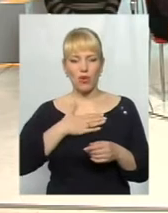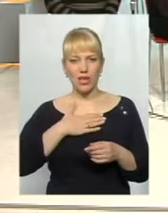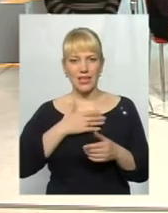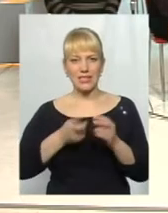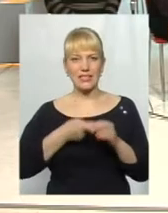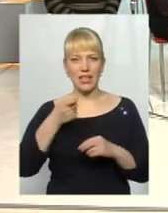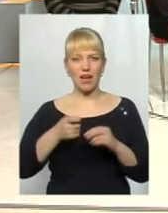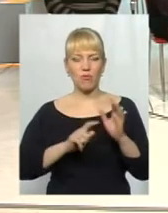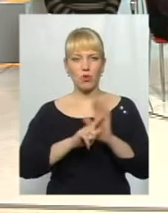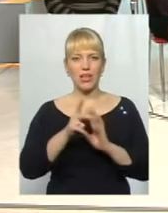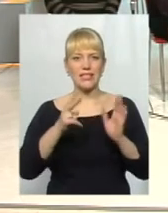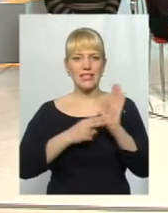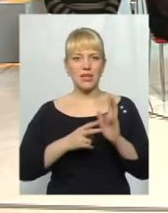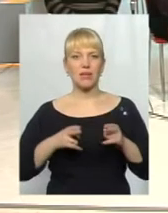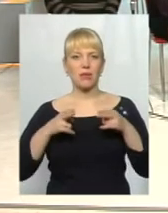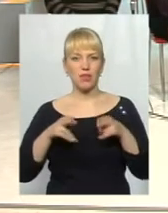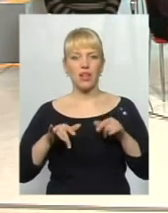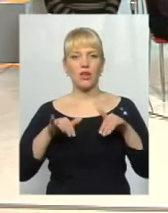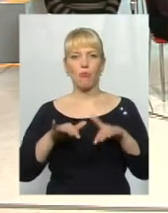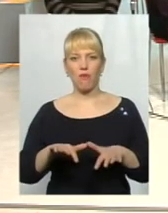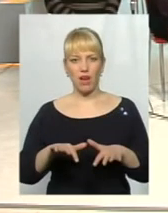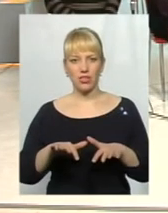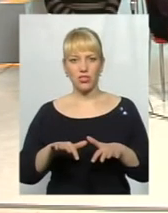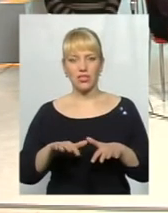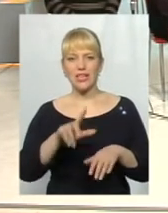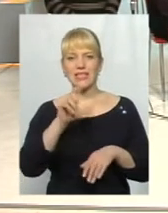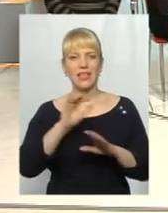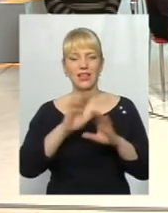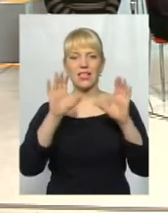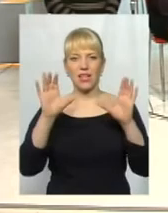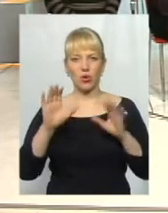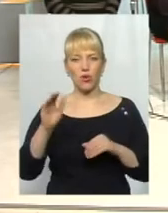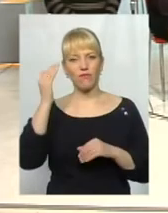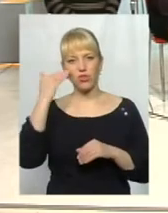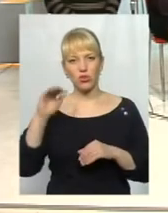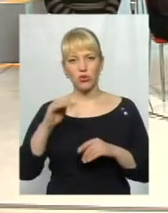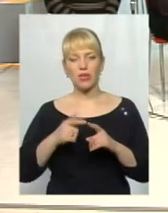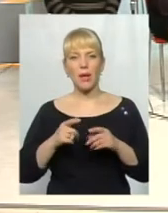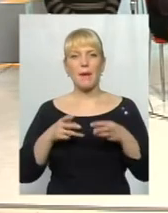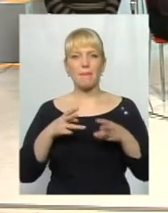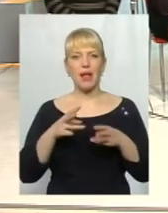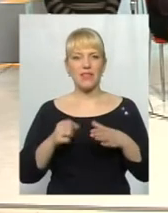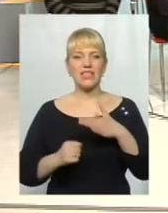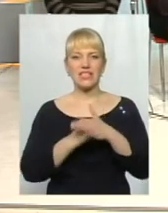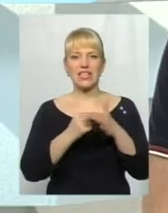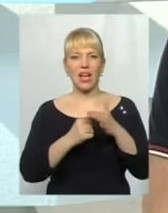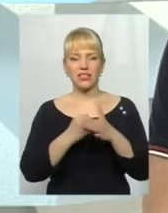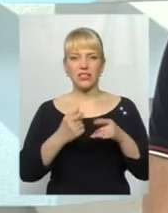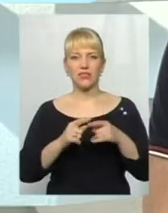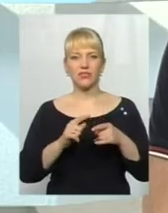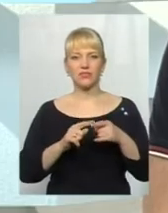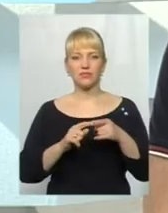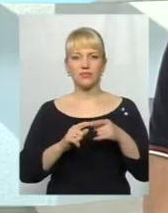порушено вже сім кримінальних проваджень за незаконним і чужими паливних складів і досвідок